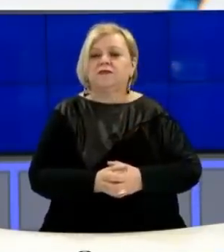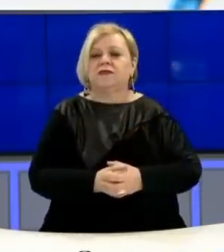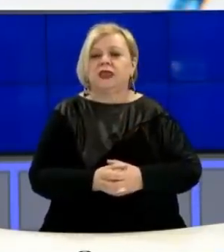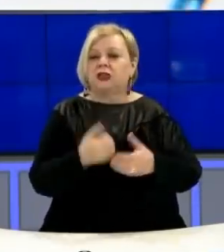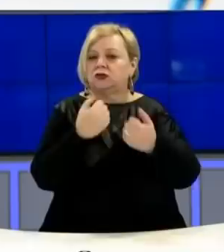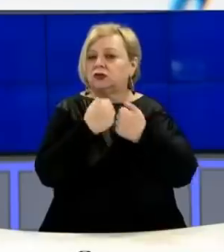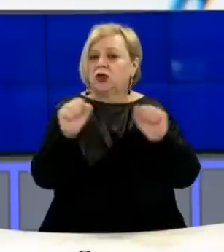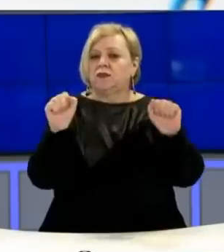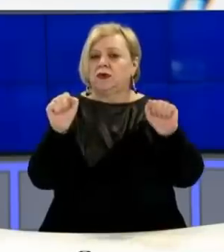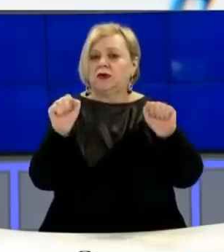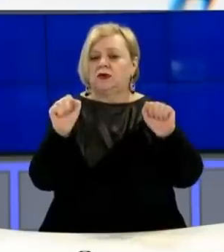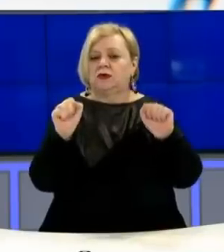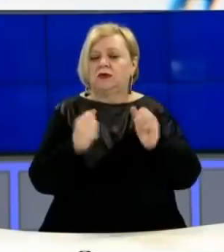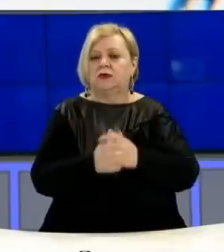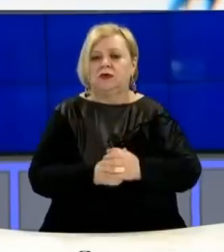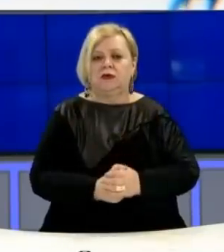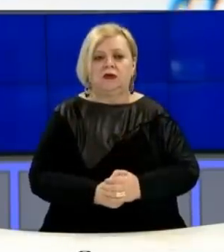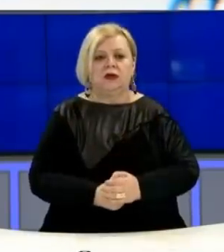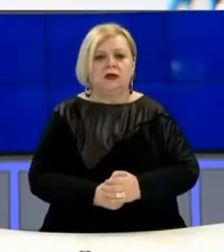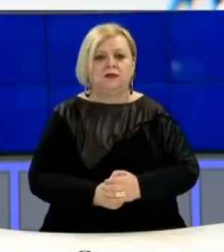kësesila familje.